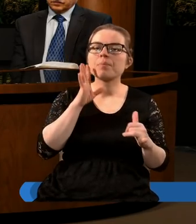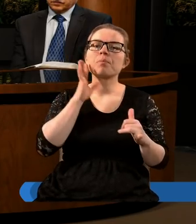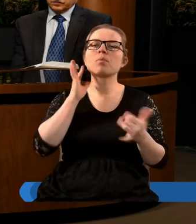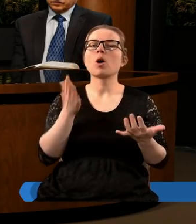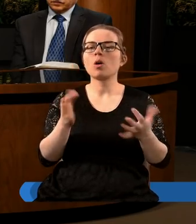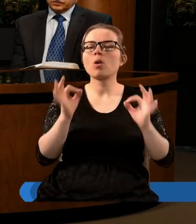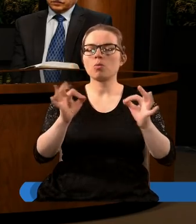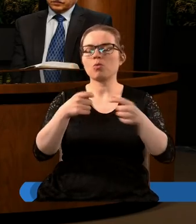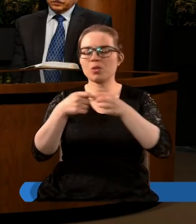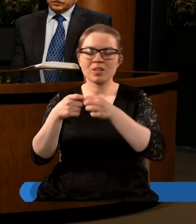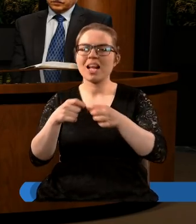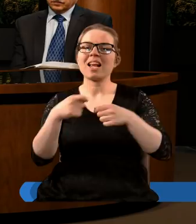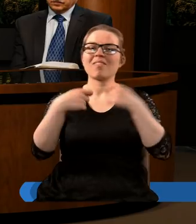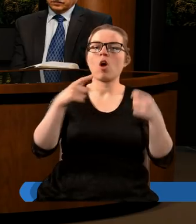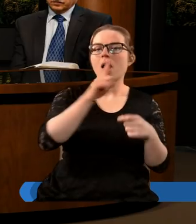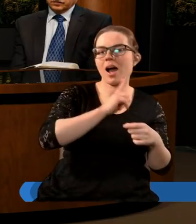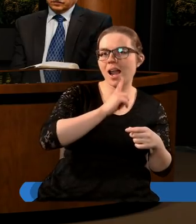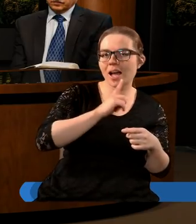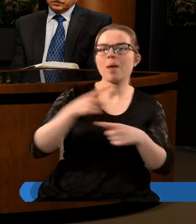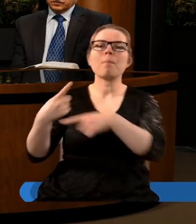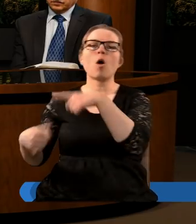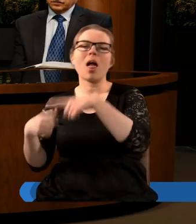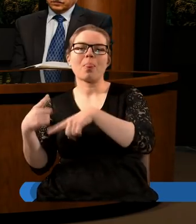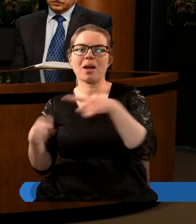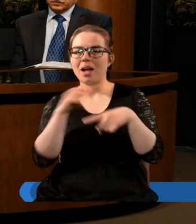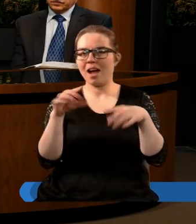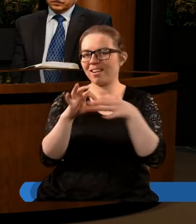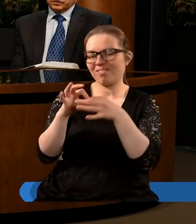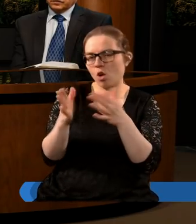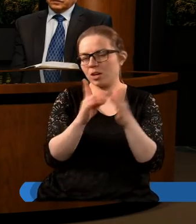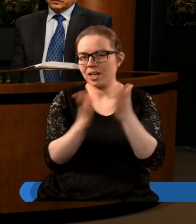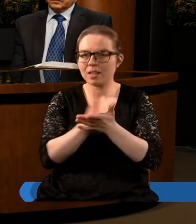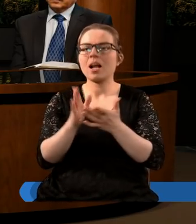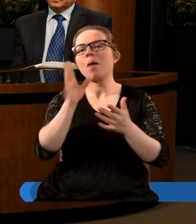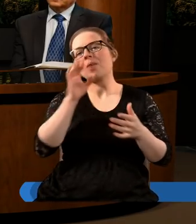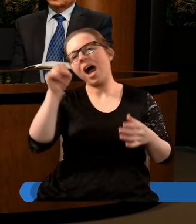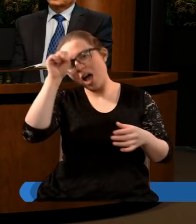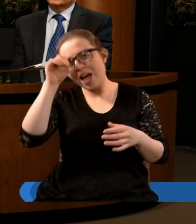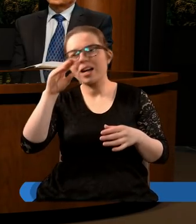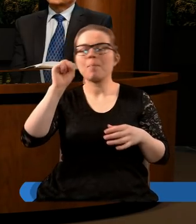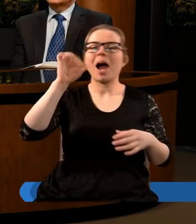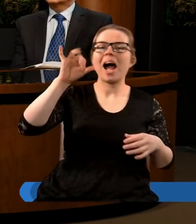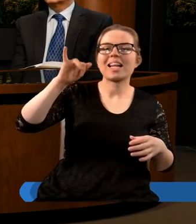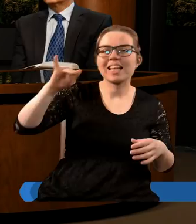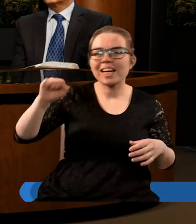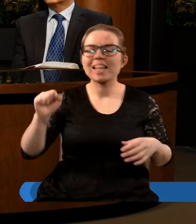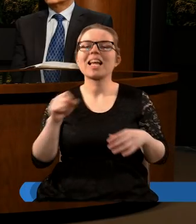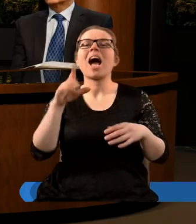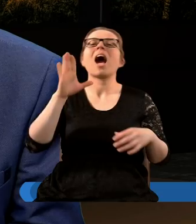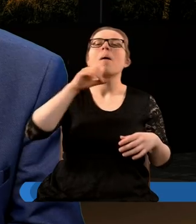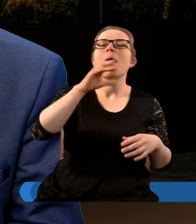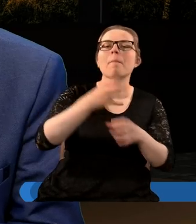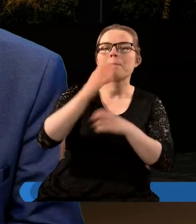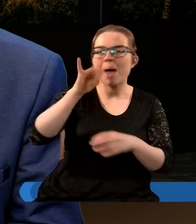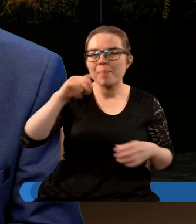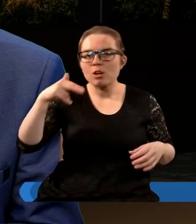ścisły związek religii i polityki, tak, a więc Egipt, Asyria, Babilonia,